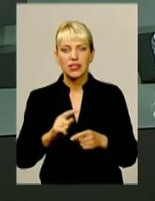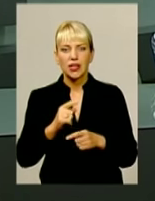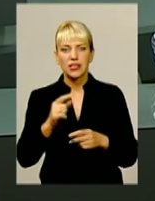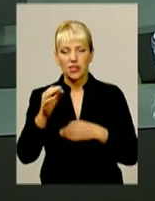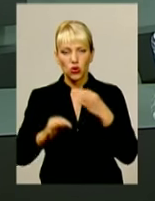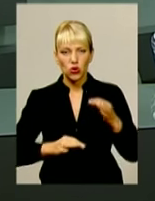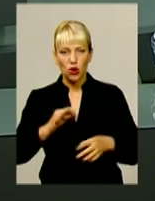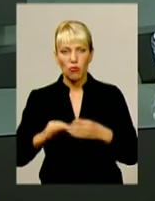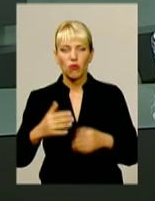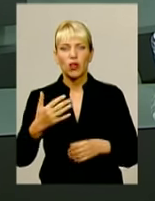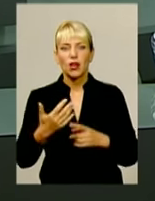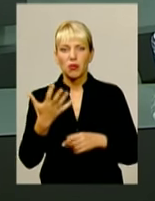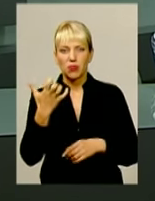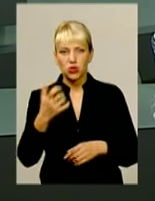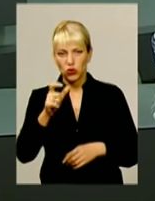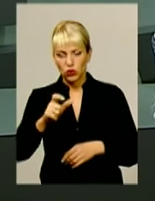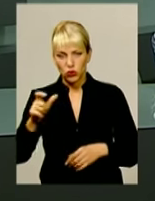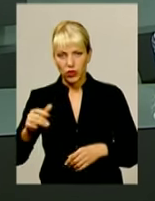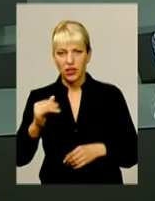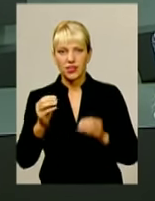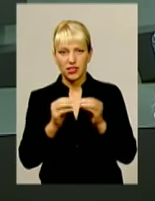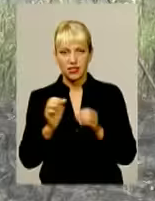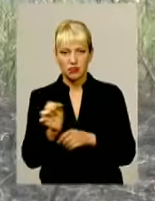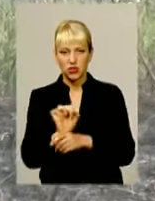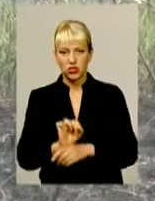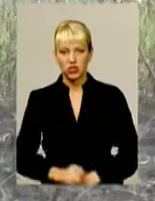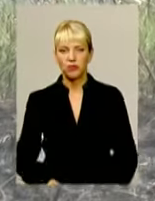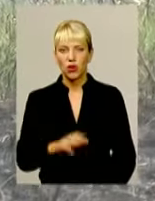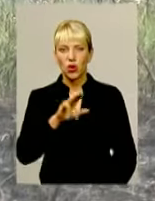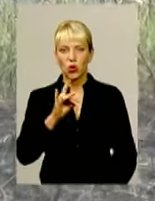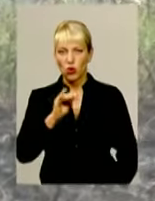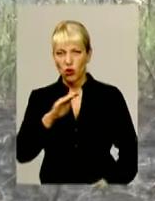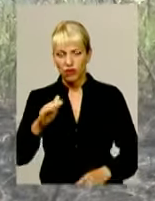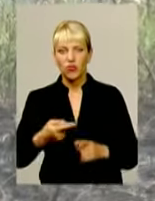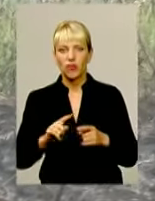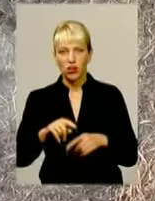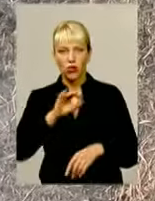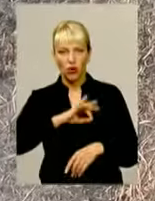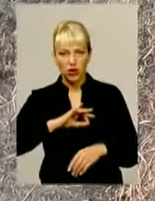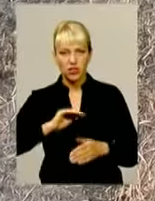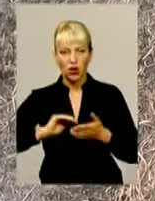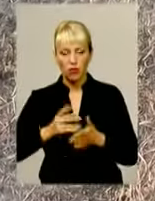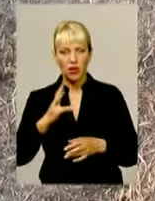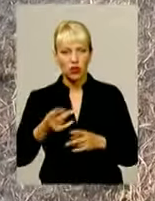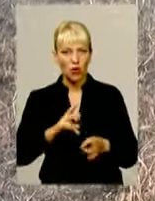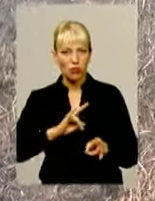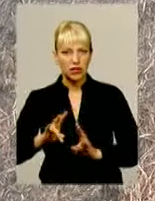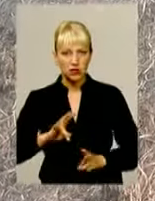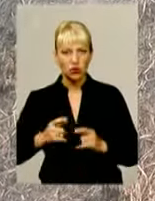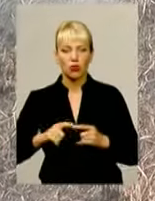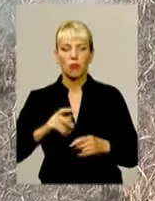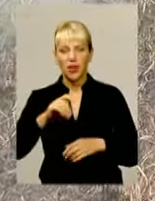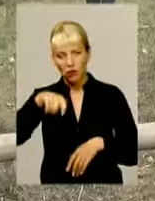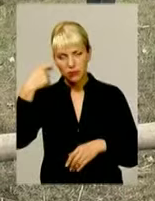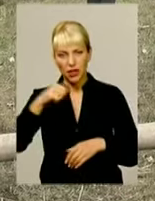сотні пожежників. Задіяні 10 машин. Торф хоча й корисна копалина, але підступна. Успеку може бути